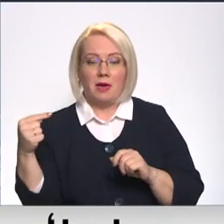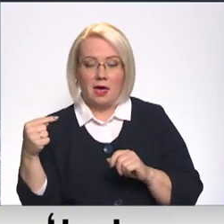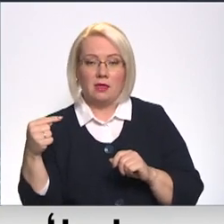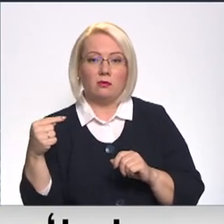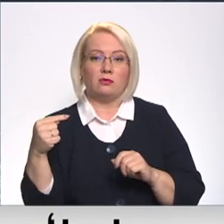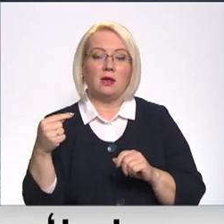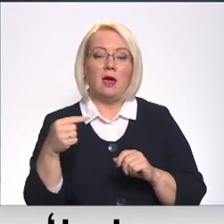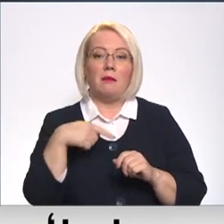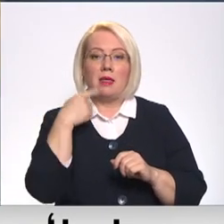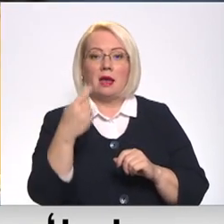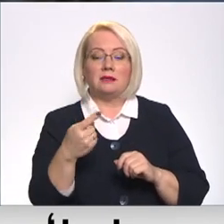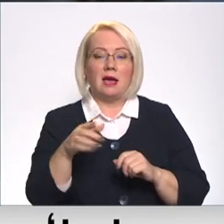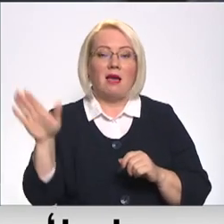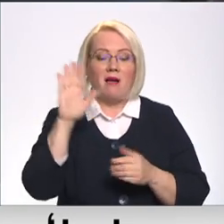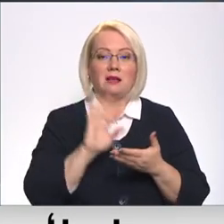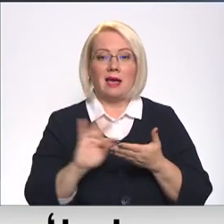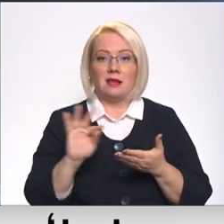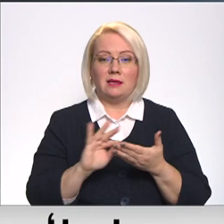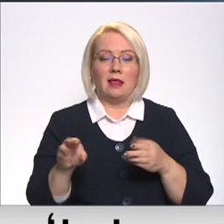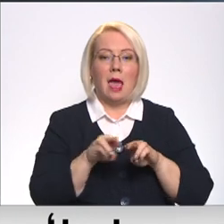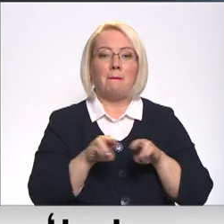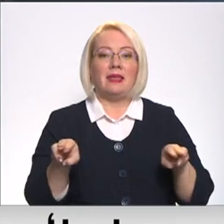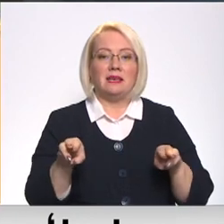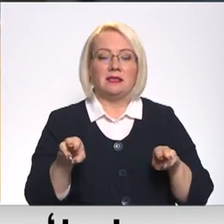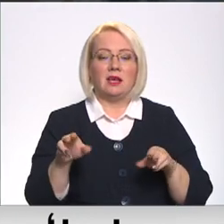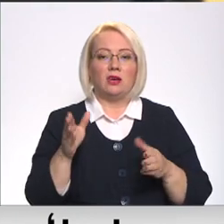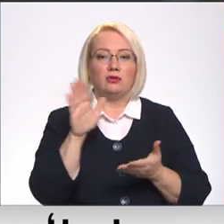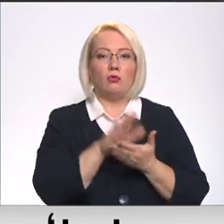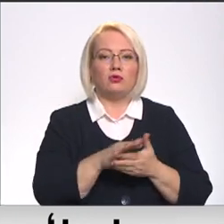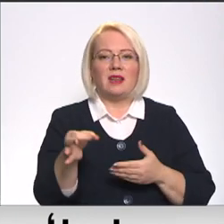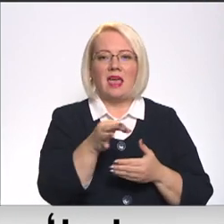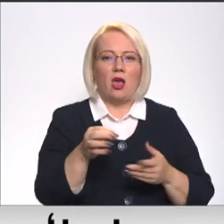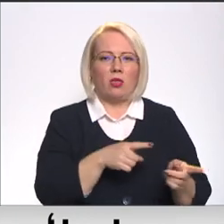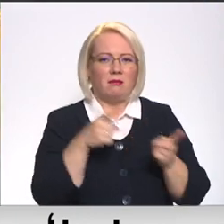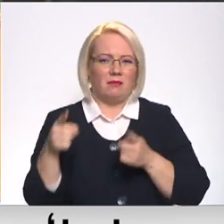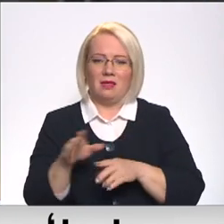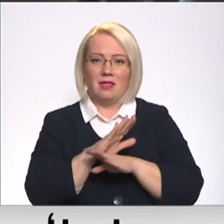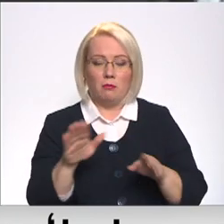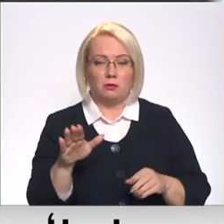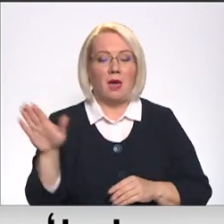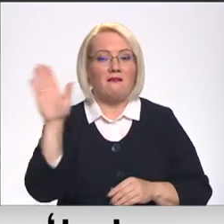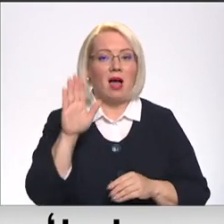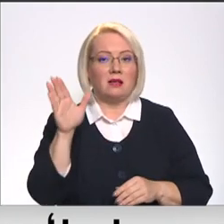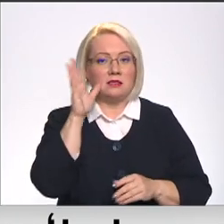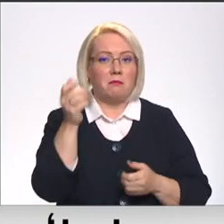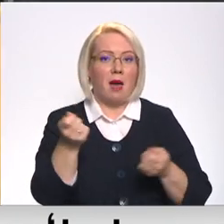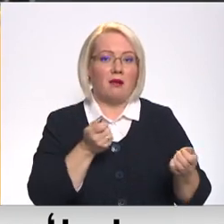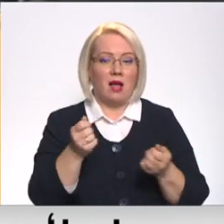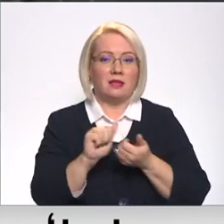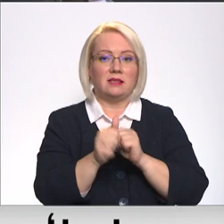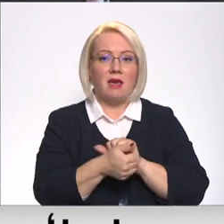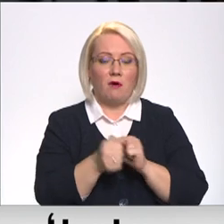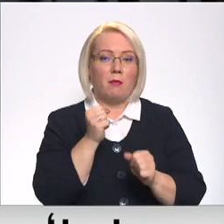Kā skaidro valsts kancelējā, ministrijas uz reģioniem gan nepārvietošot, bet pie valsts pārvaldes reformas darbs jau